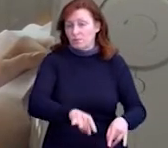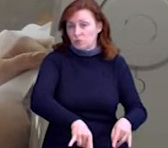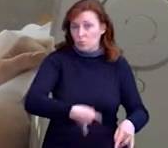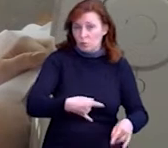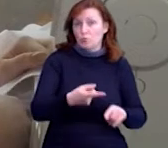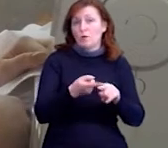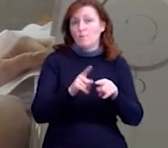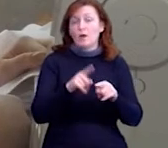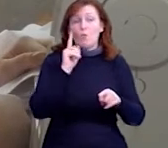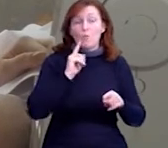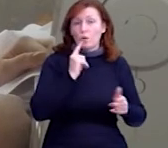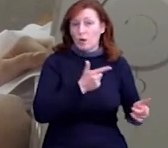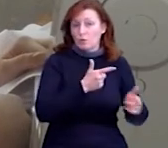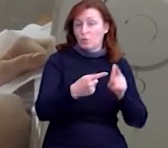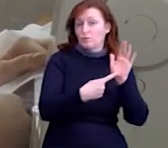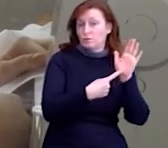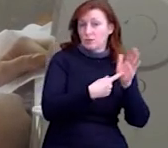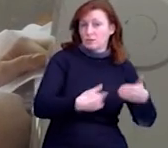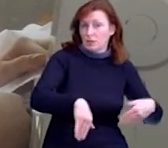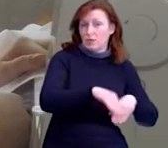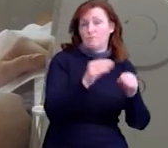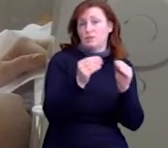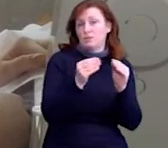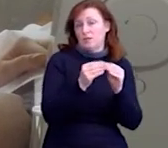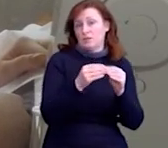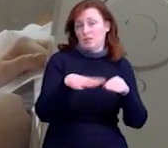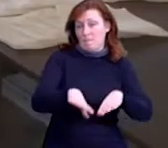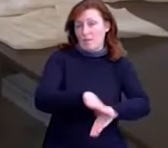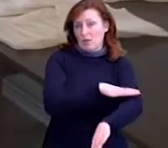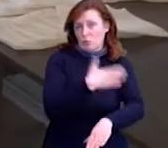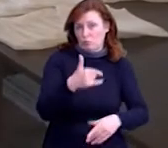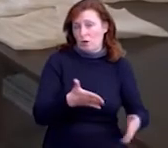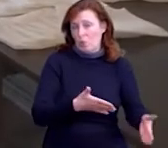що 6 халатів і ще 10 штанів, і ще 10 бахіл вже готових.